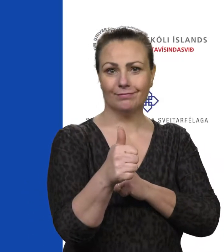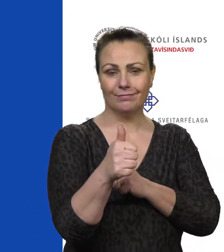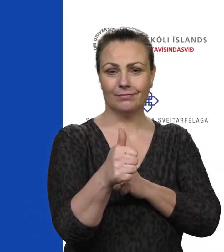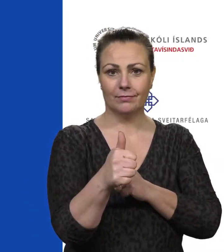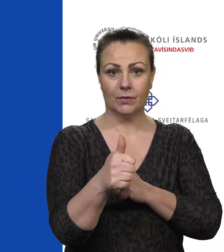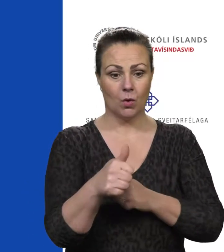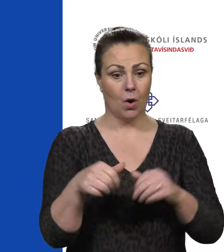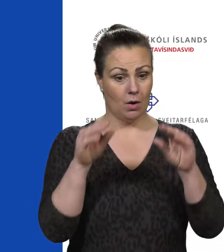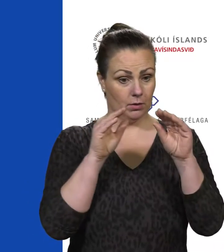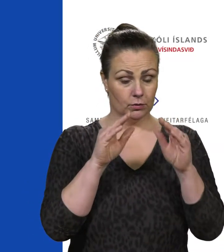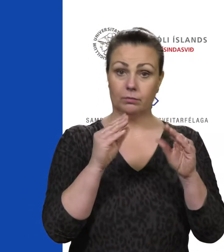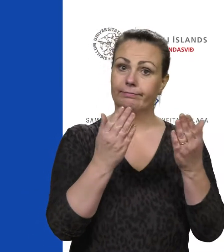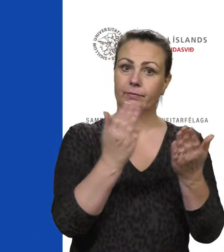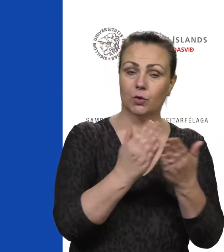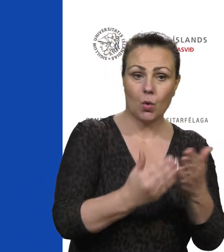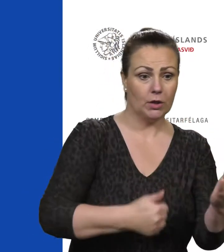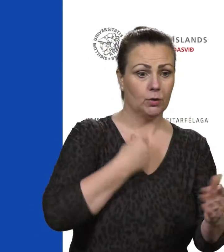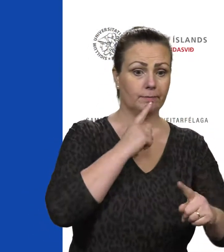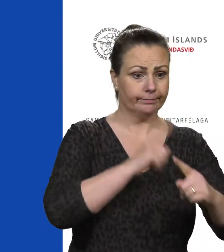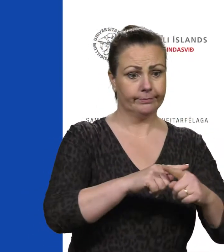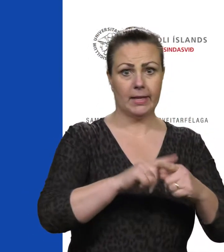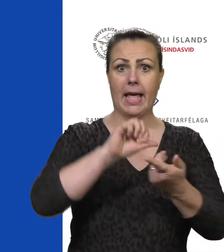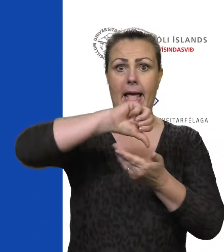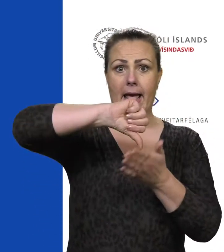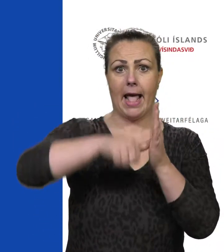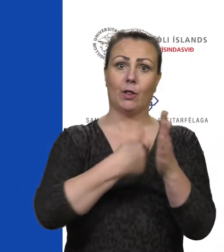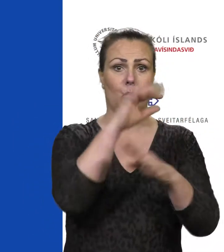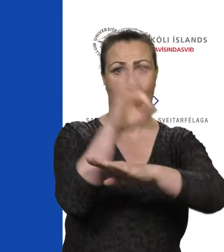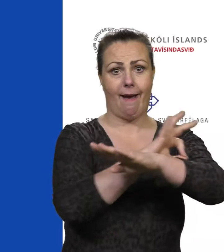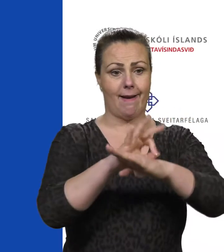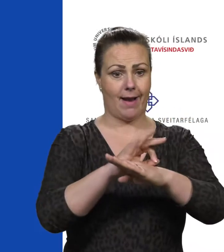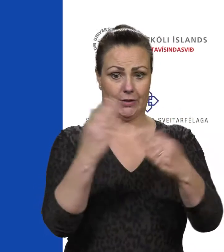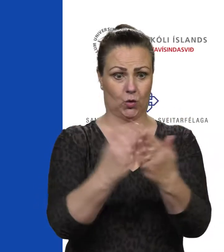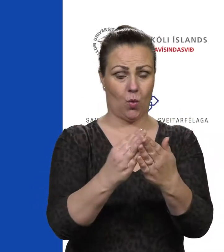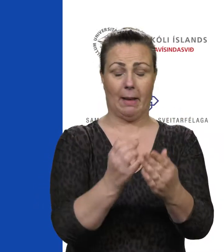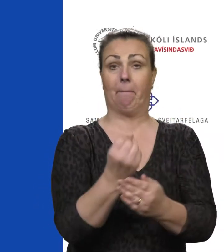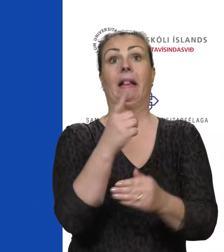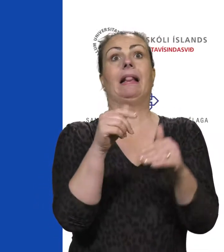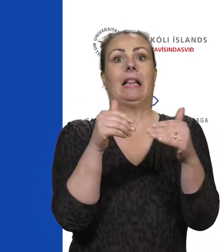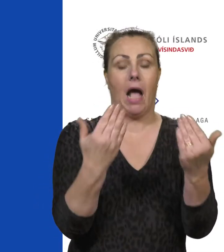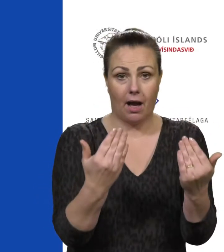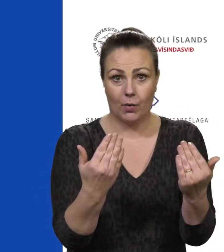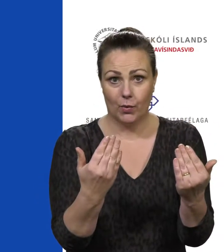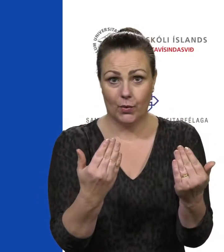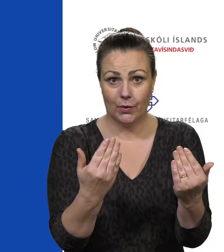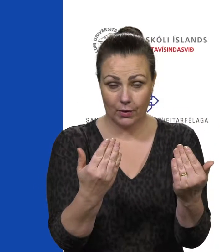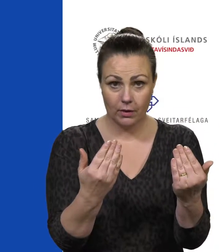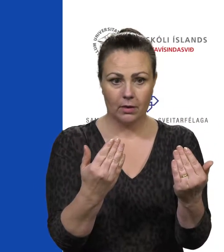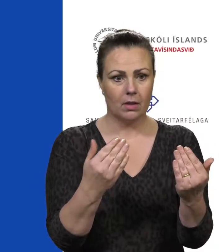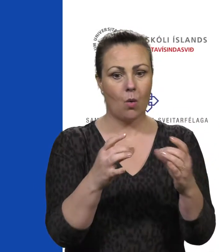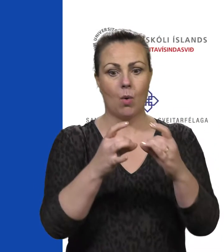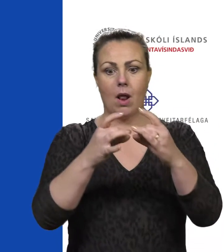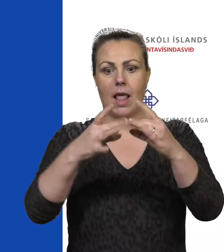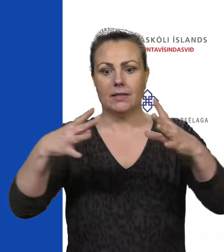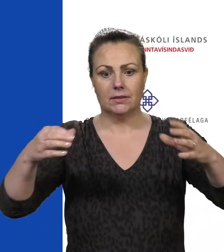fangi þá verkefni endur hann að eitt stykk í skóla á einum degi og höfðu þegið tvo. Þá leistist úr